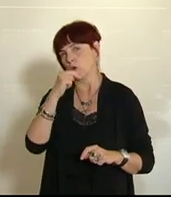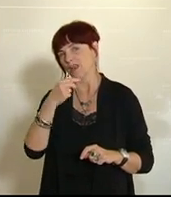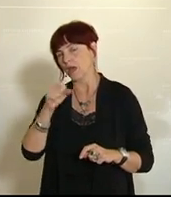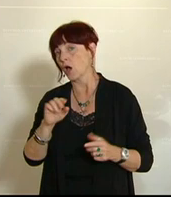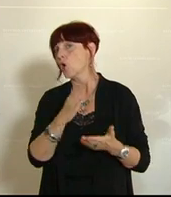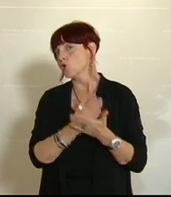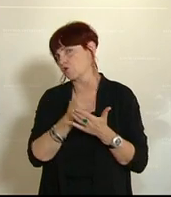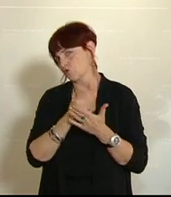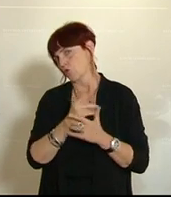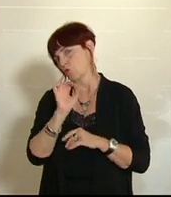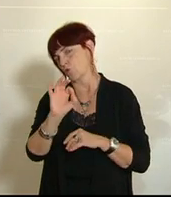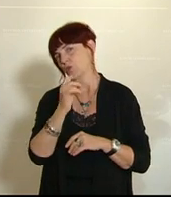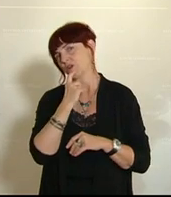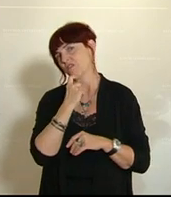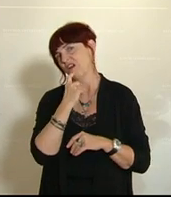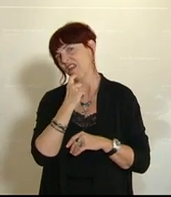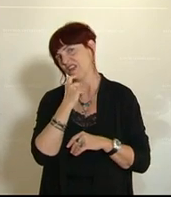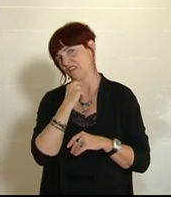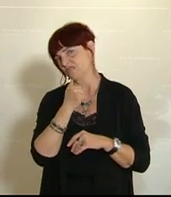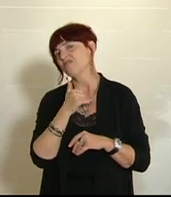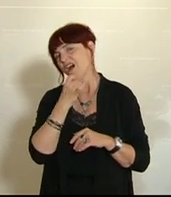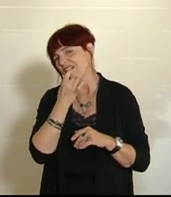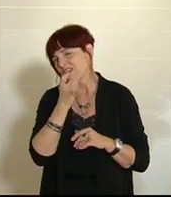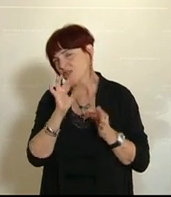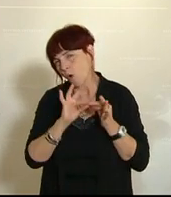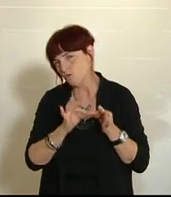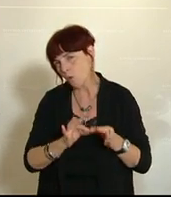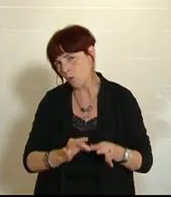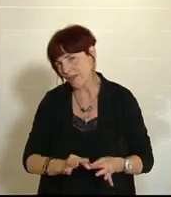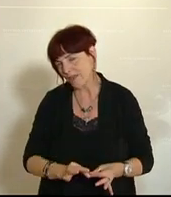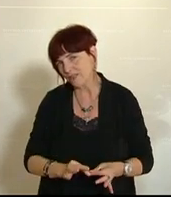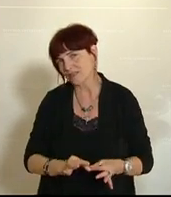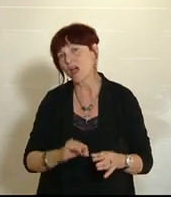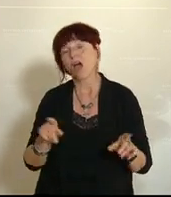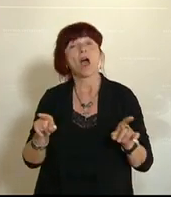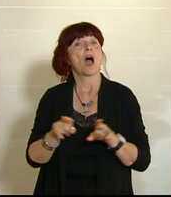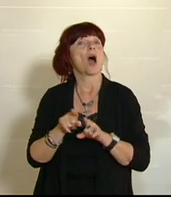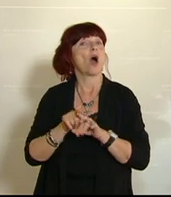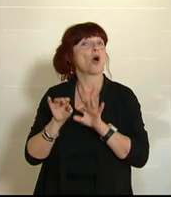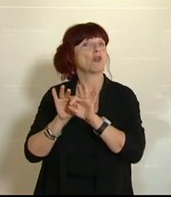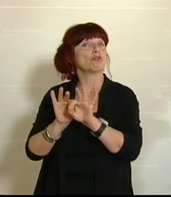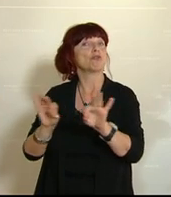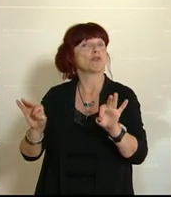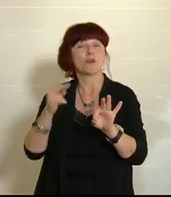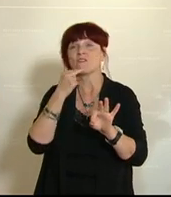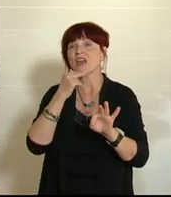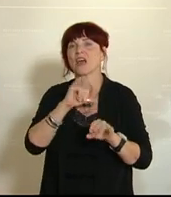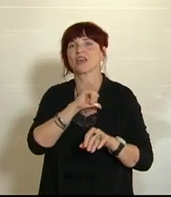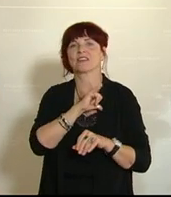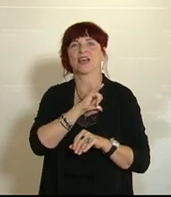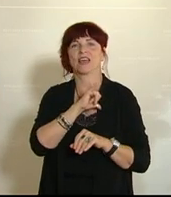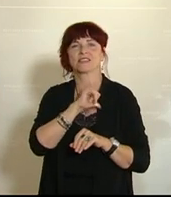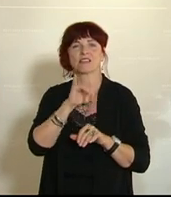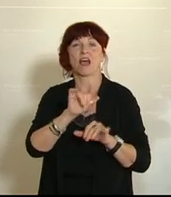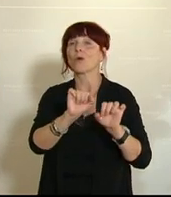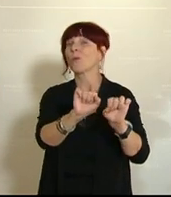ausformuliert war. Er hätte seinen Reiz gehabt, auch für die, im Endeffekt, für die, die es wirklich interessiert, nämlich die